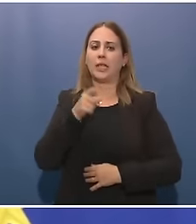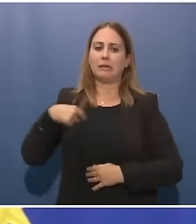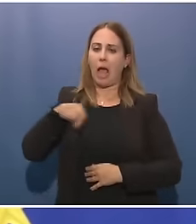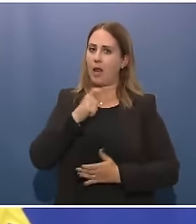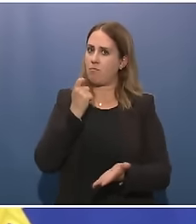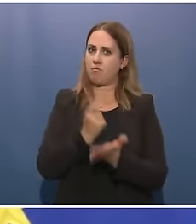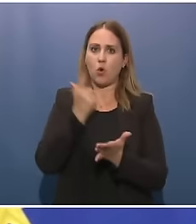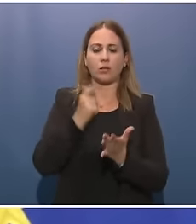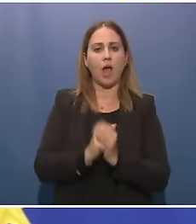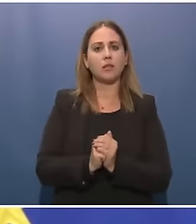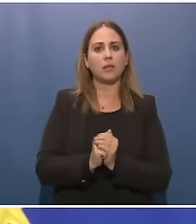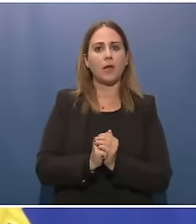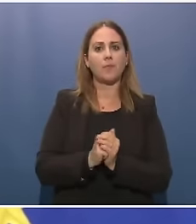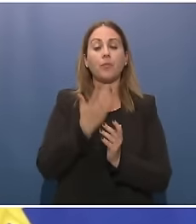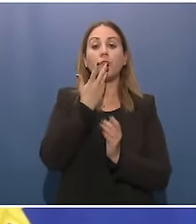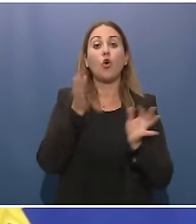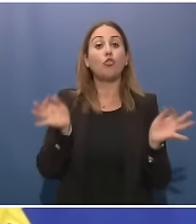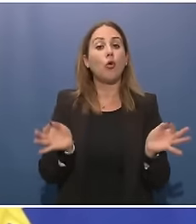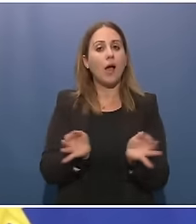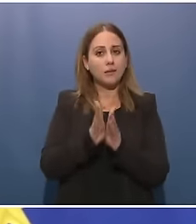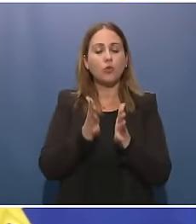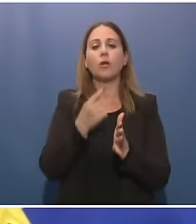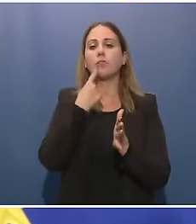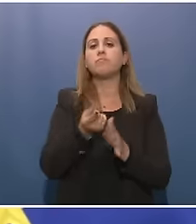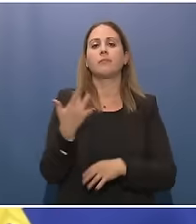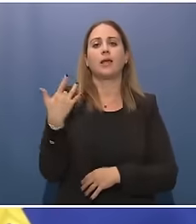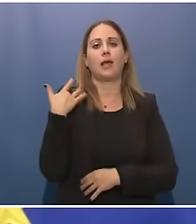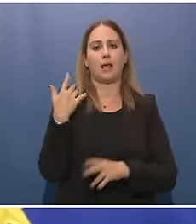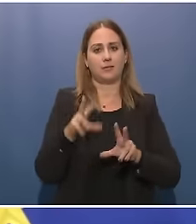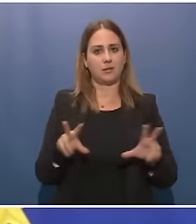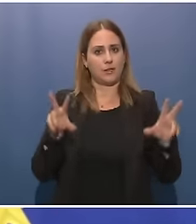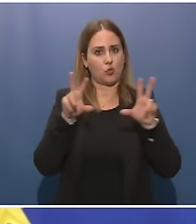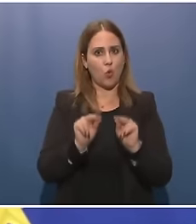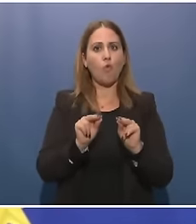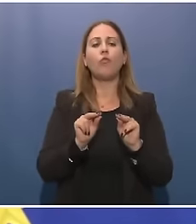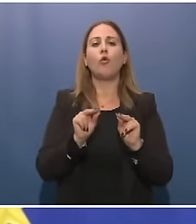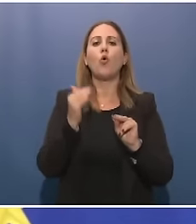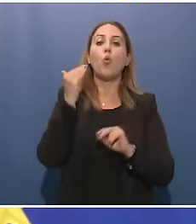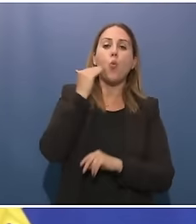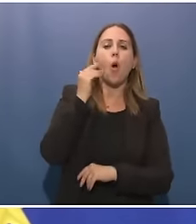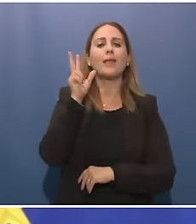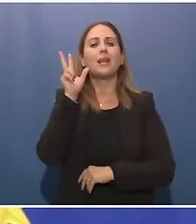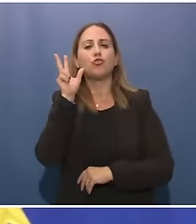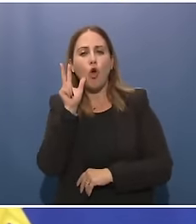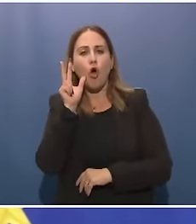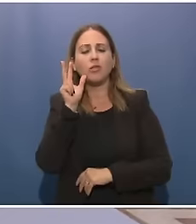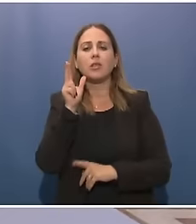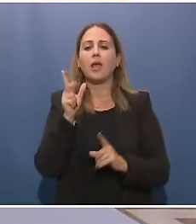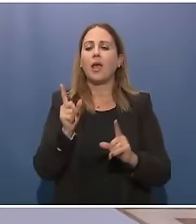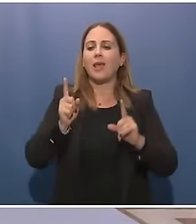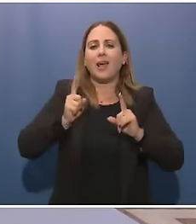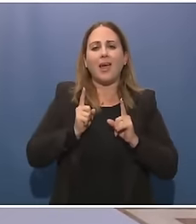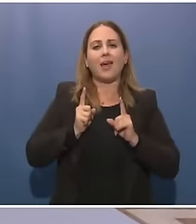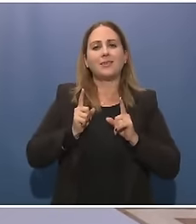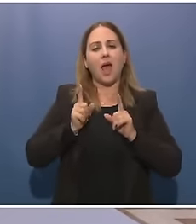Voglio cogliere questa occasione per ringraziare ancora una volta i nostri uomini, le nostre donne, le nostre forze armate che